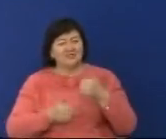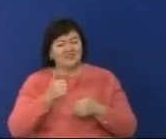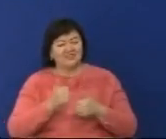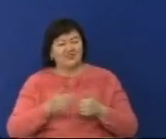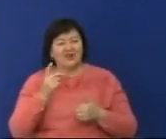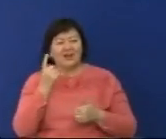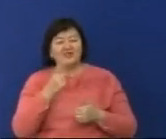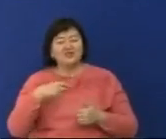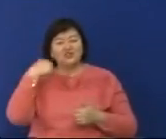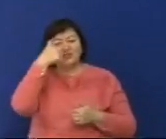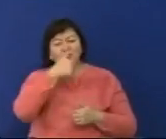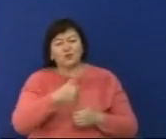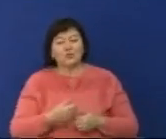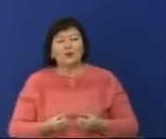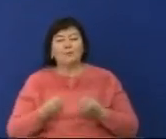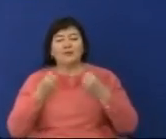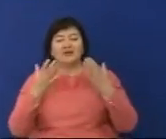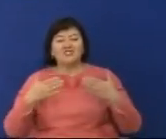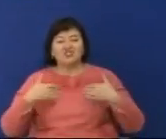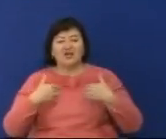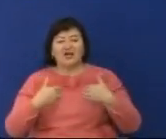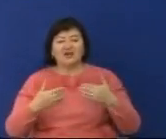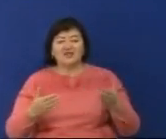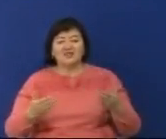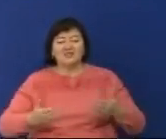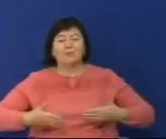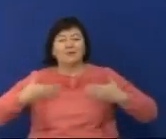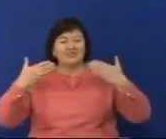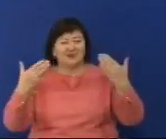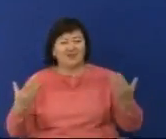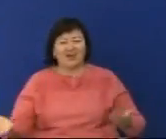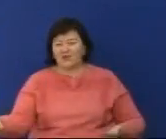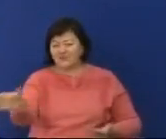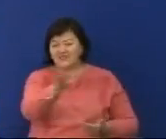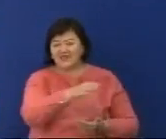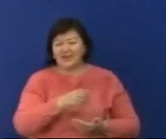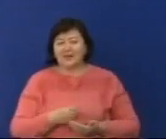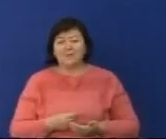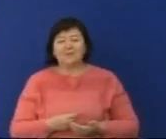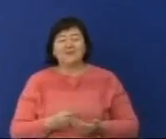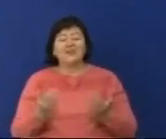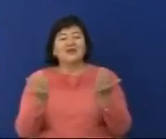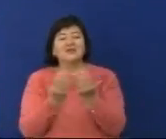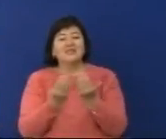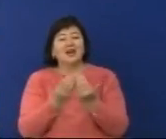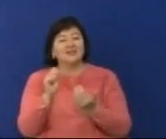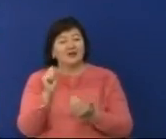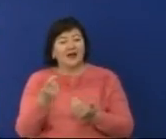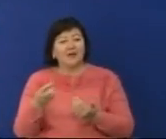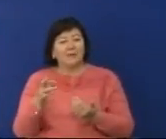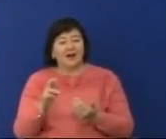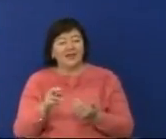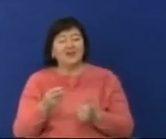сезонымыздаң ашылуы салтанатты кешін бүгінден бастап бүдің көңін күйтен байқауға болатте ойлаймын. Абай атында Қазақ музыкалық драма театры,